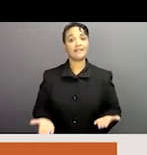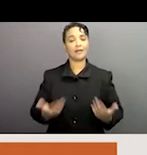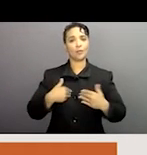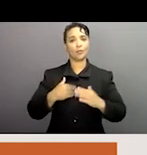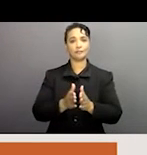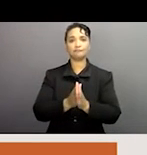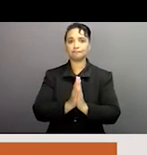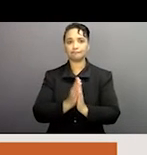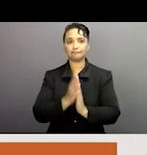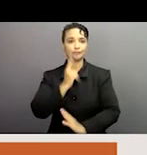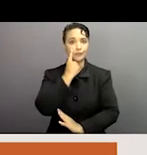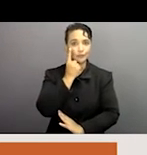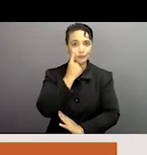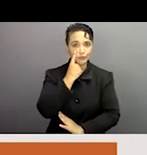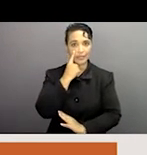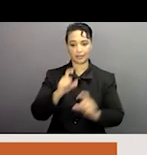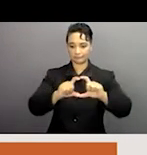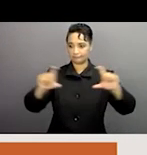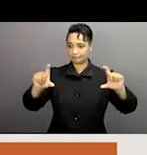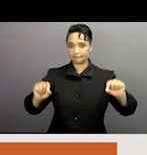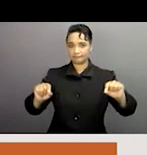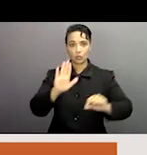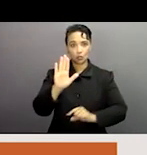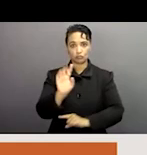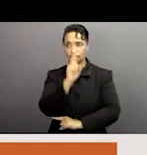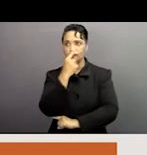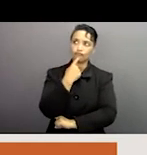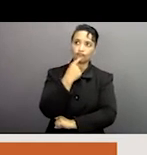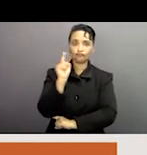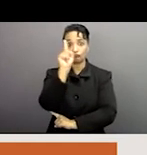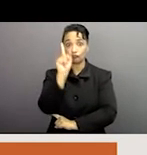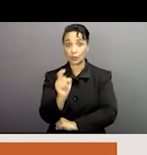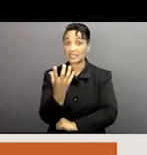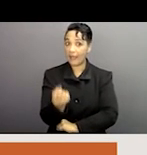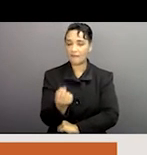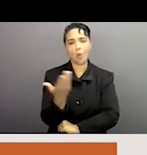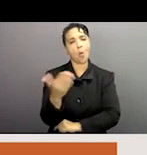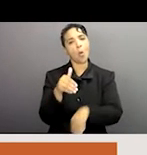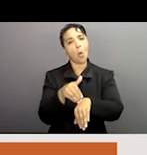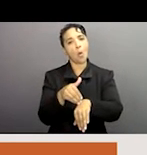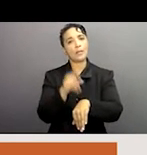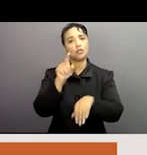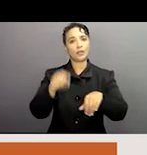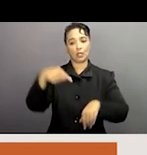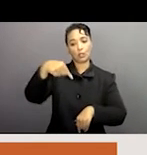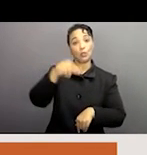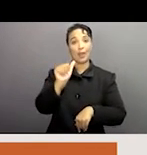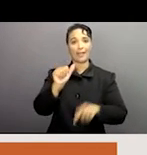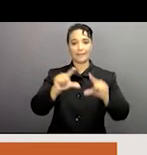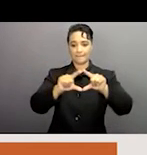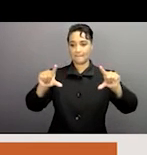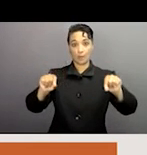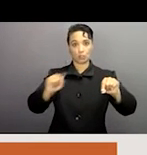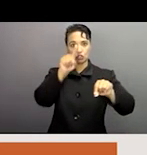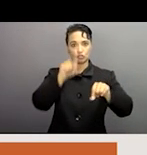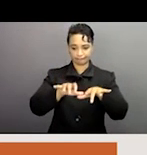on voudrait demander s'il y a des questions qui vont être posées si vous avez des questions ou des commentaires utilisez